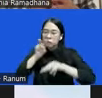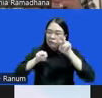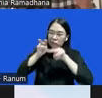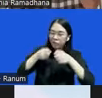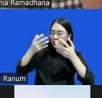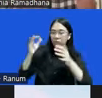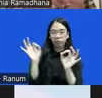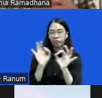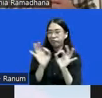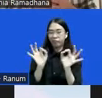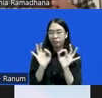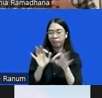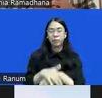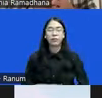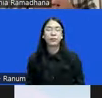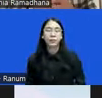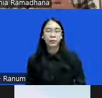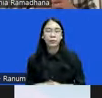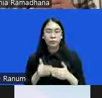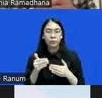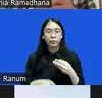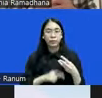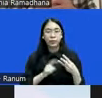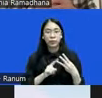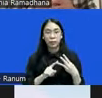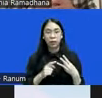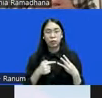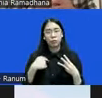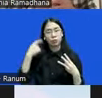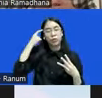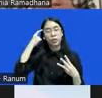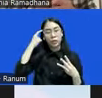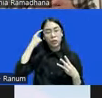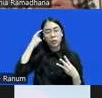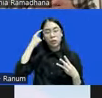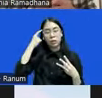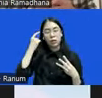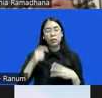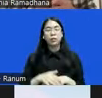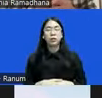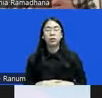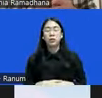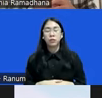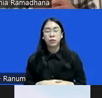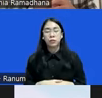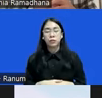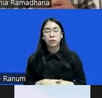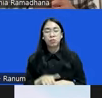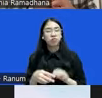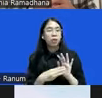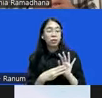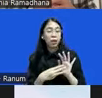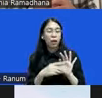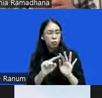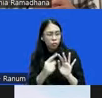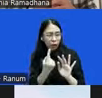Kemudian yang ketiga, yang saya rasa ini menjadi salah satu masalah utama